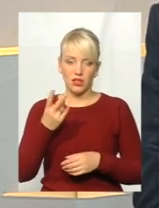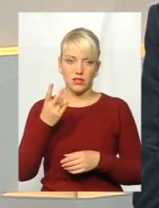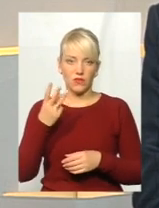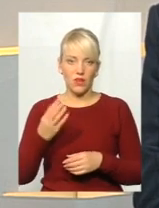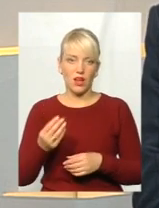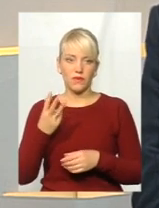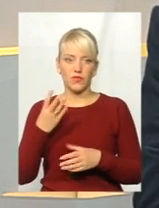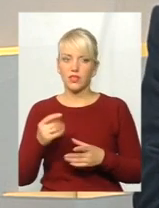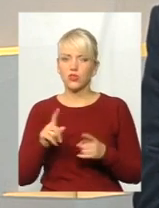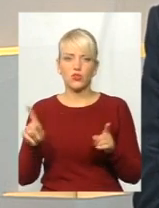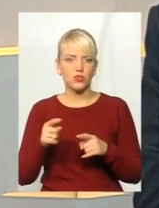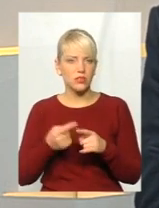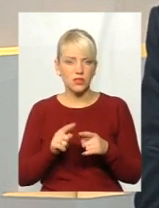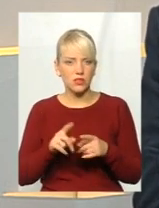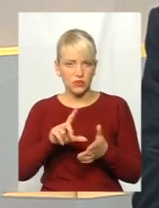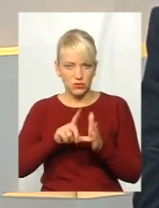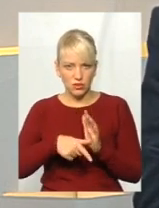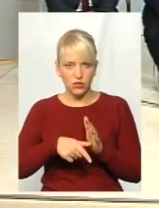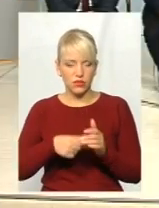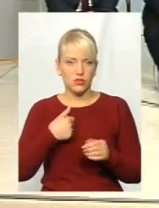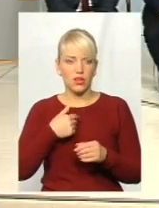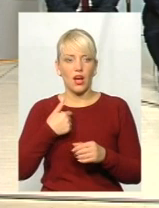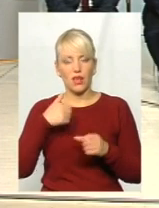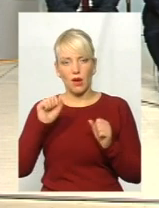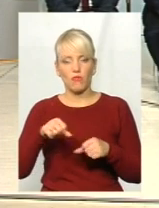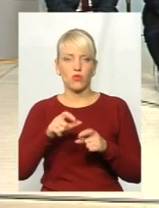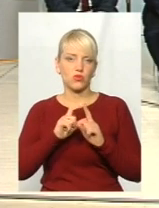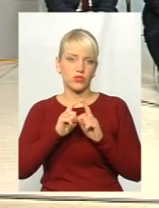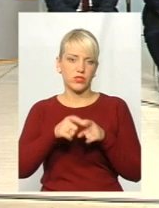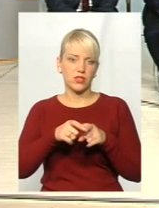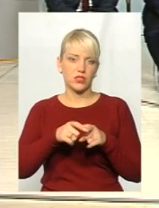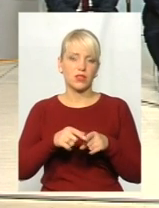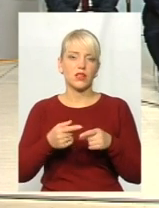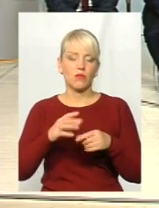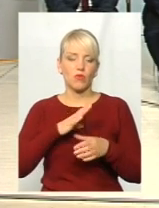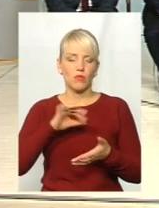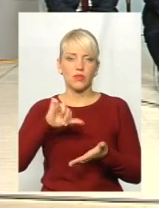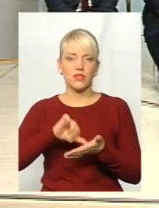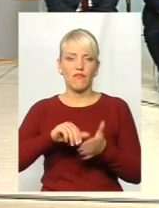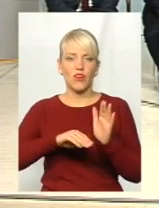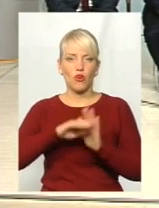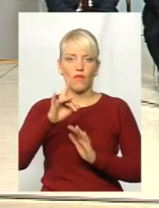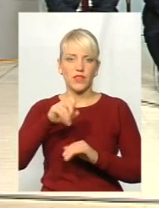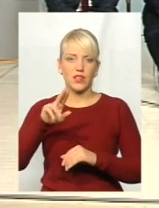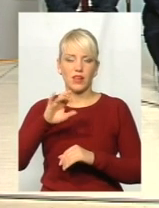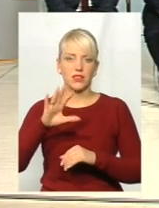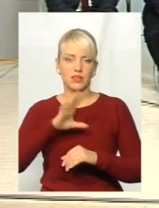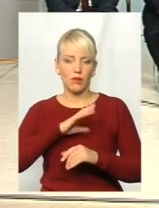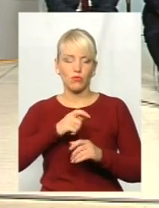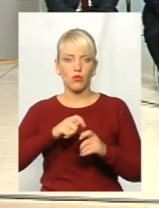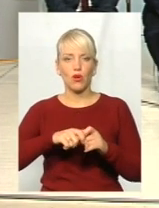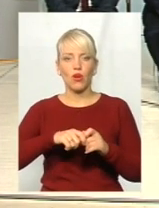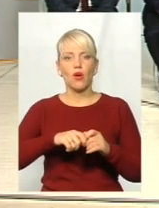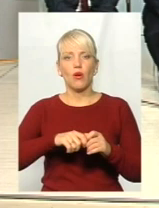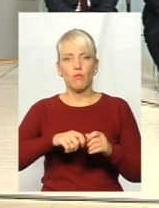так наштовхає, що ми сьогодні. А я можу сказати просту відповідь. Сьогодні був представник Верховної Ради і треба було протягнути це рішення. Не